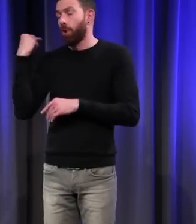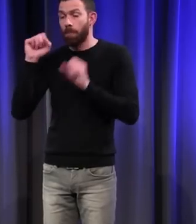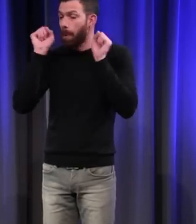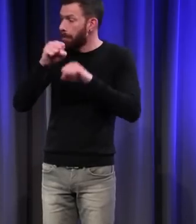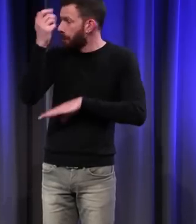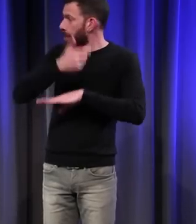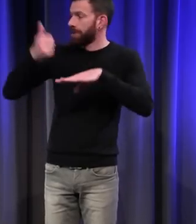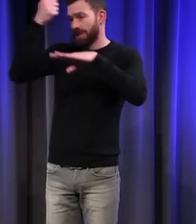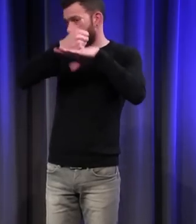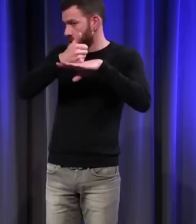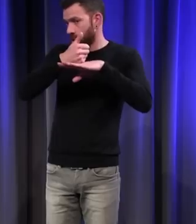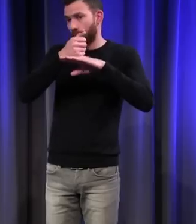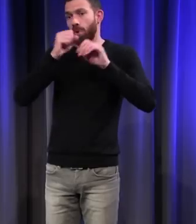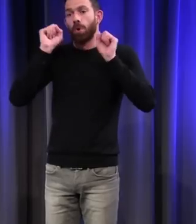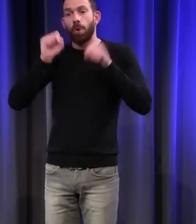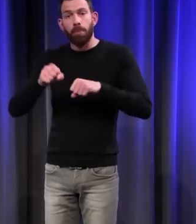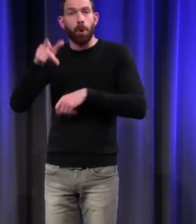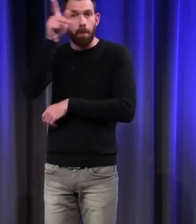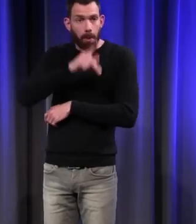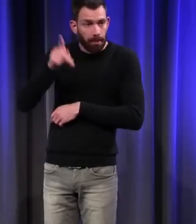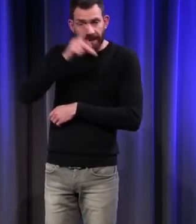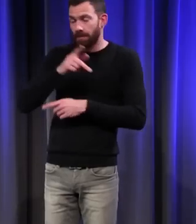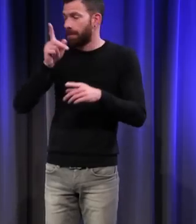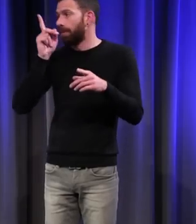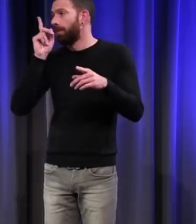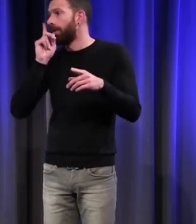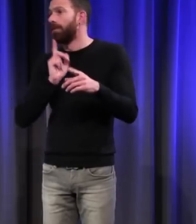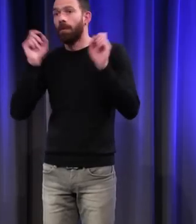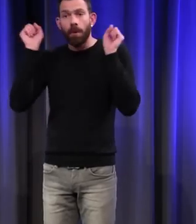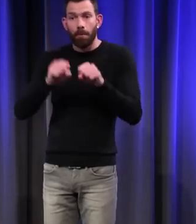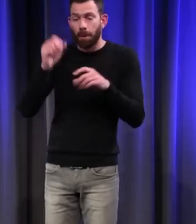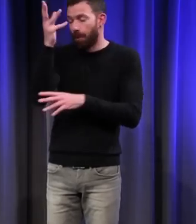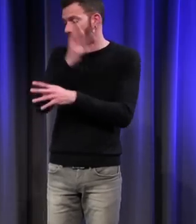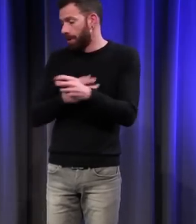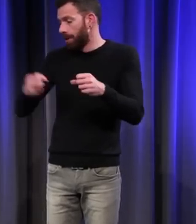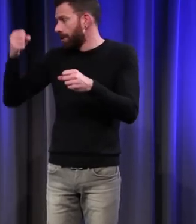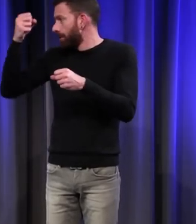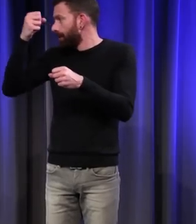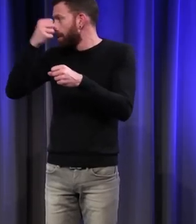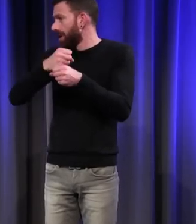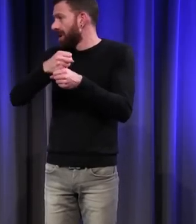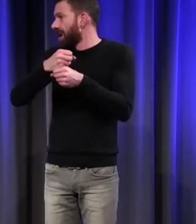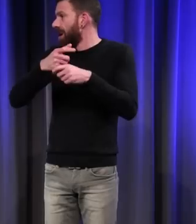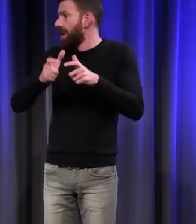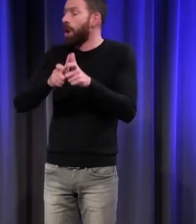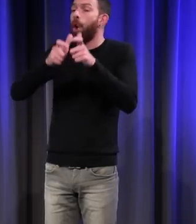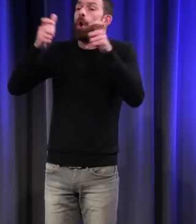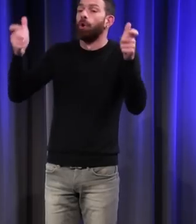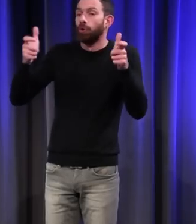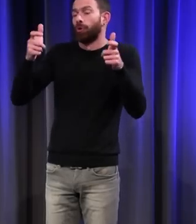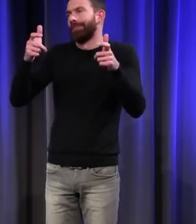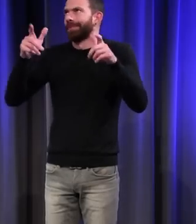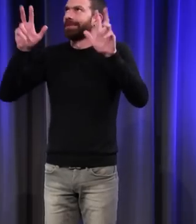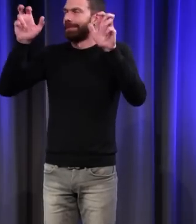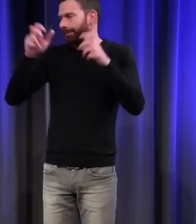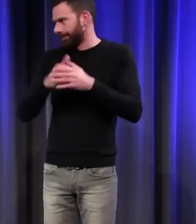être propriétaire, elle peut être créatrice d'entreprises de ceci ou